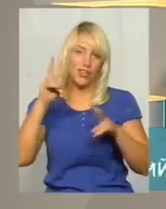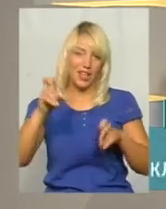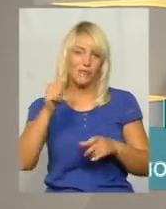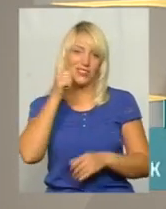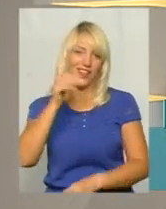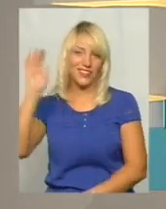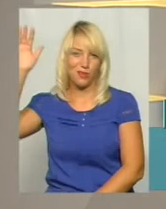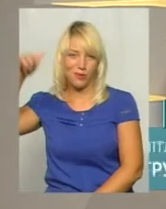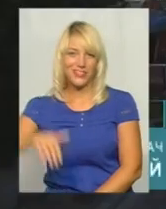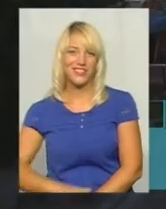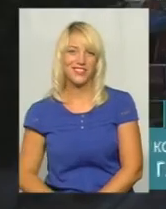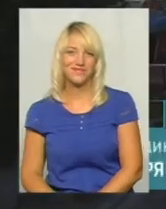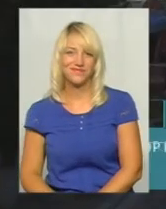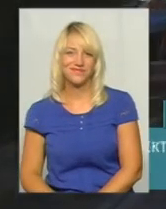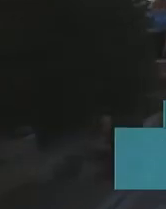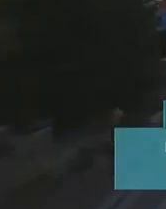чекати вже завтра.